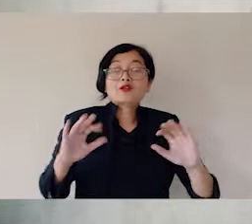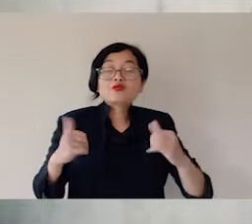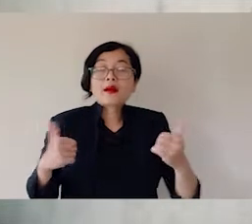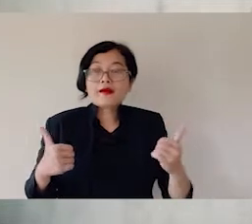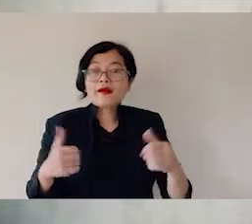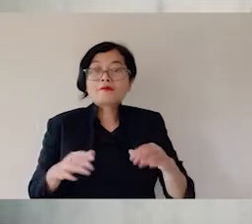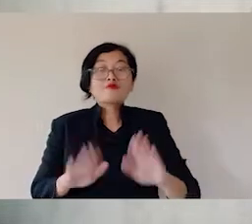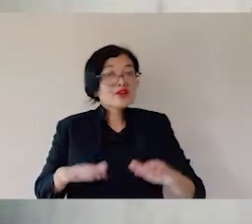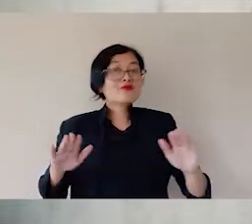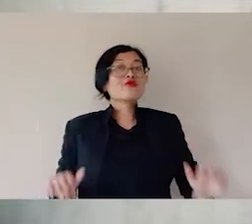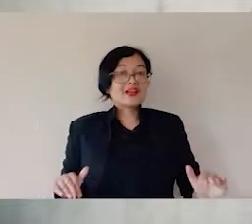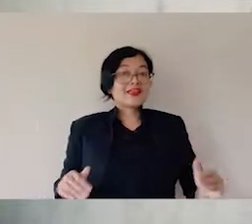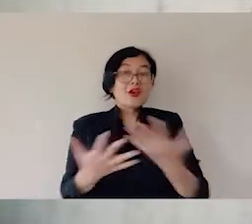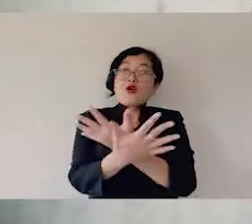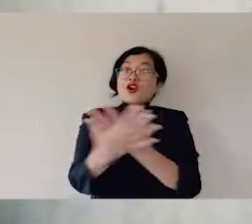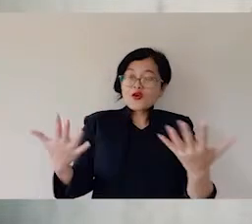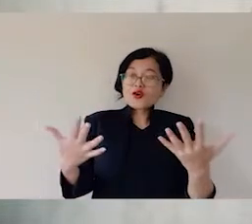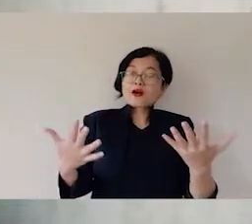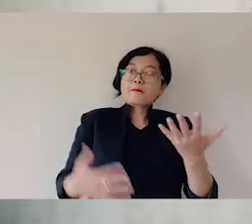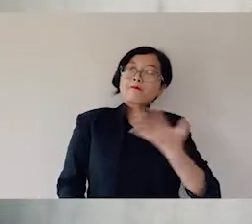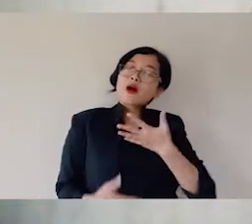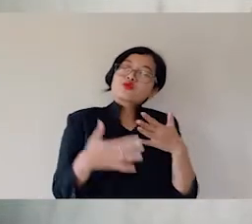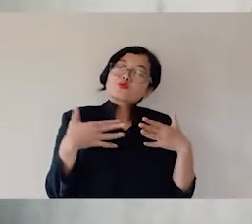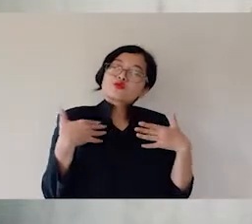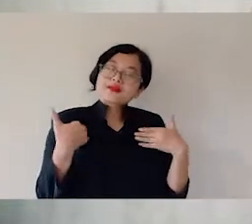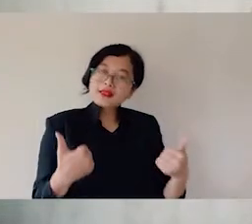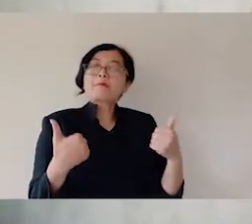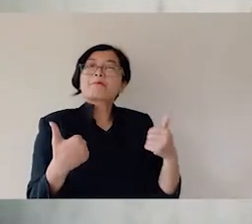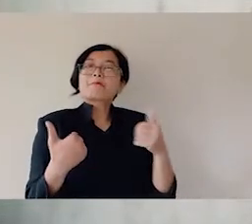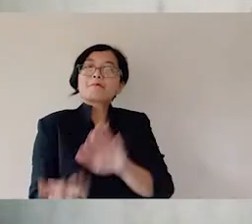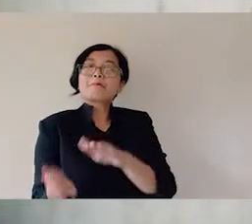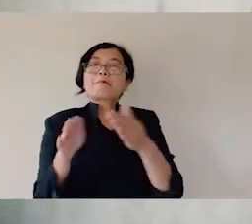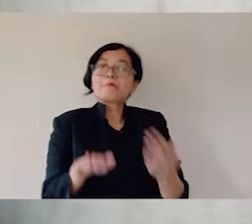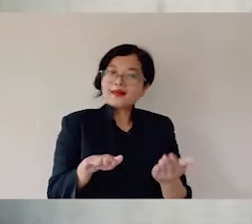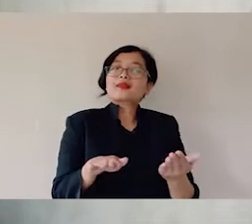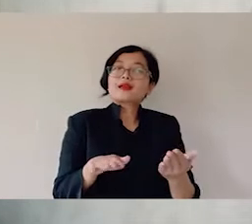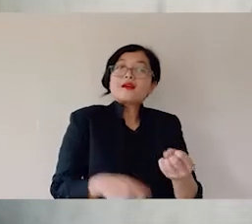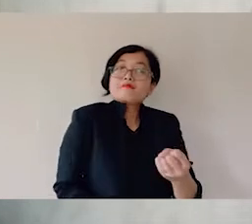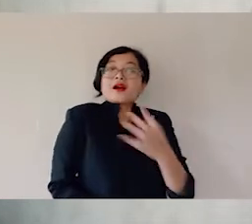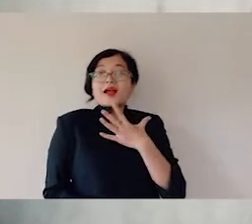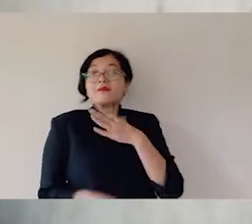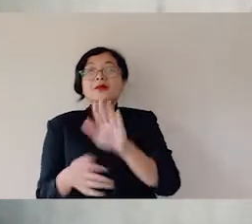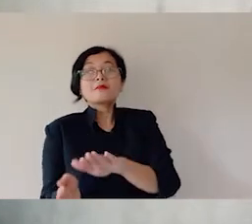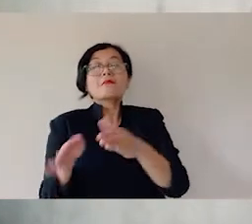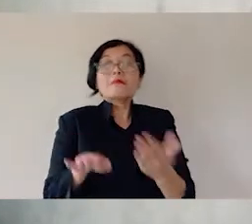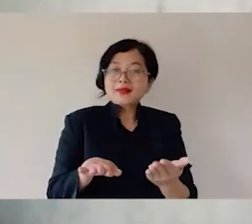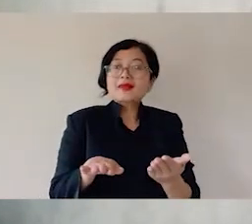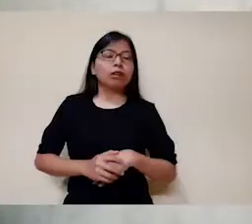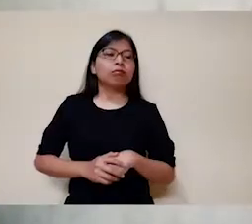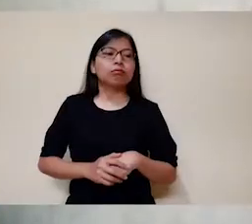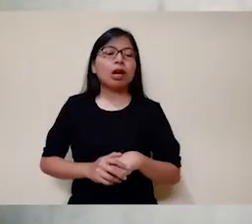siap melihat segala sesuatu dengan cara perspektif iman yang diajarkan Kristus. Kematian yang